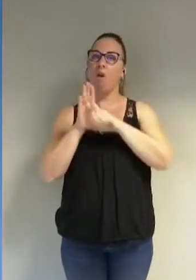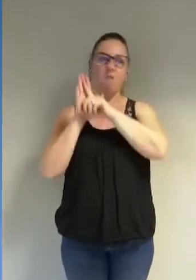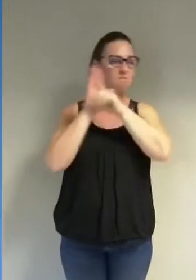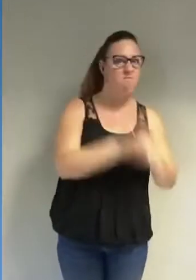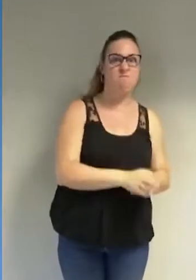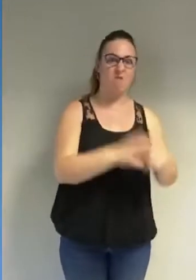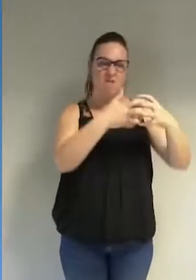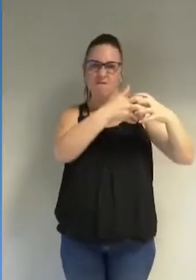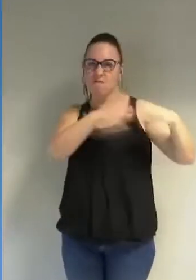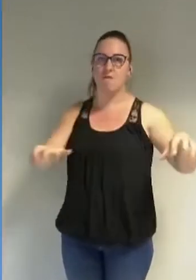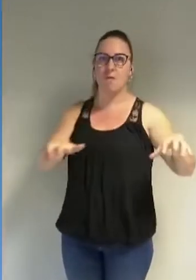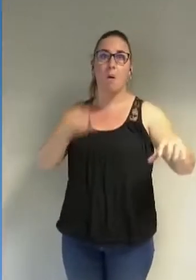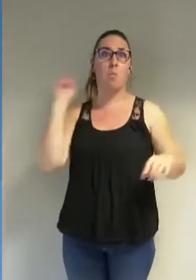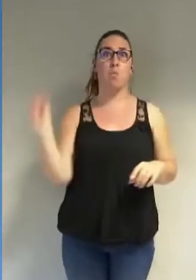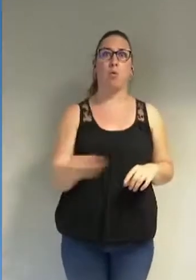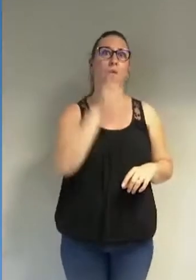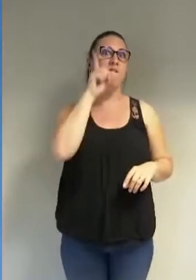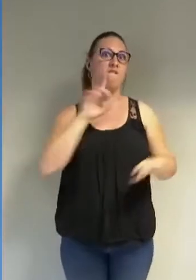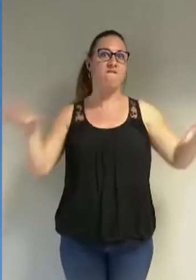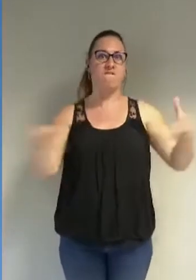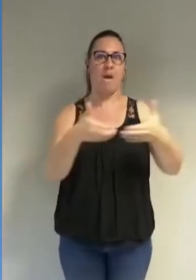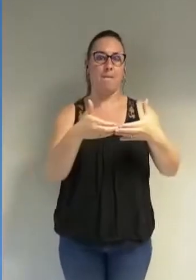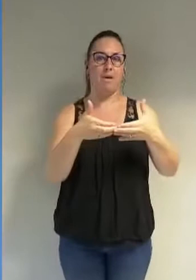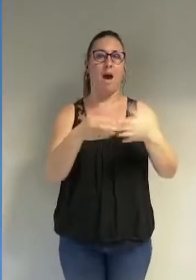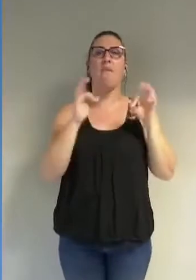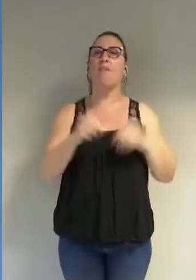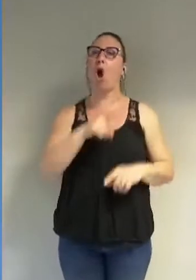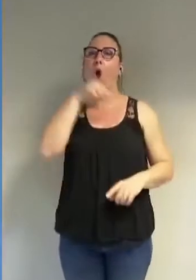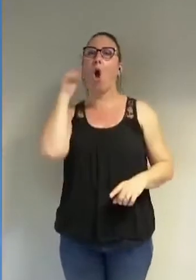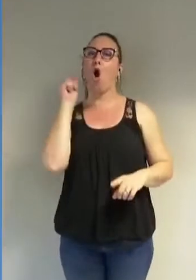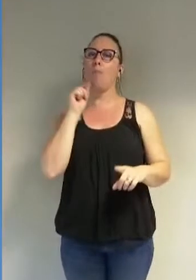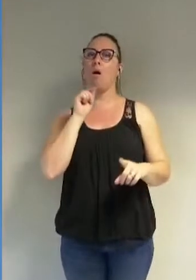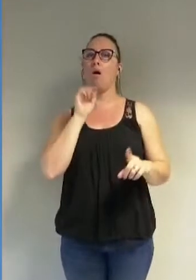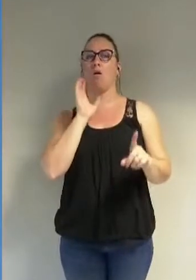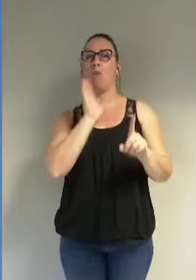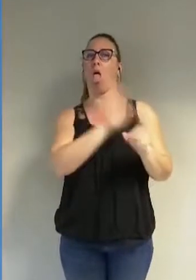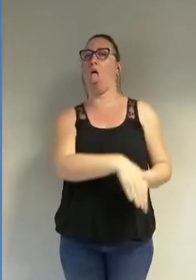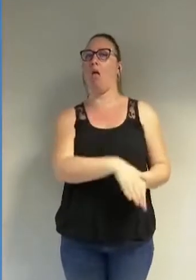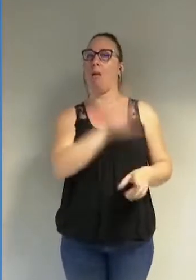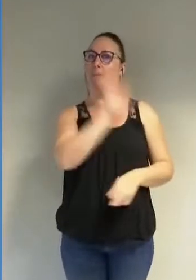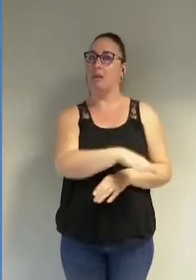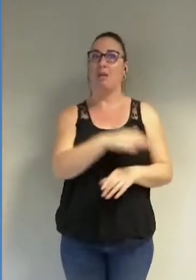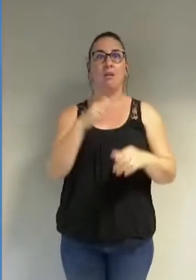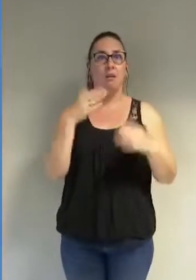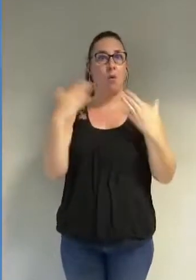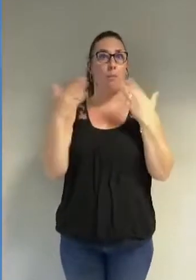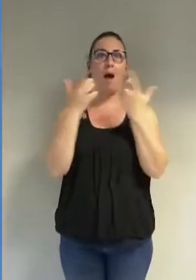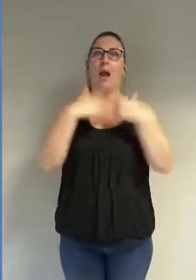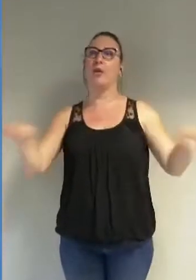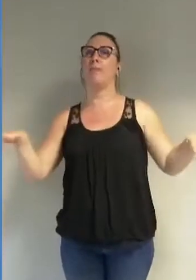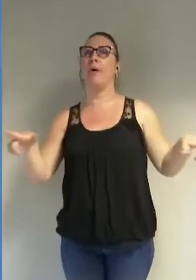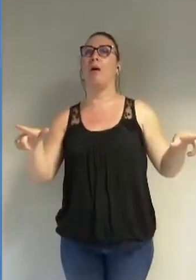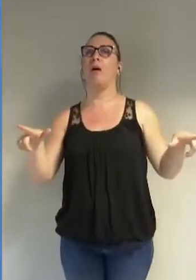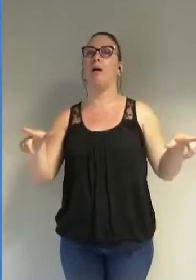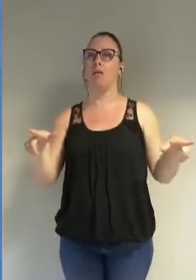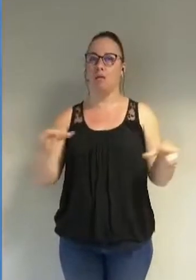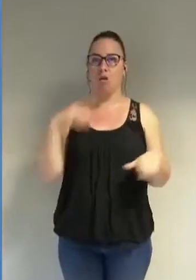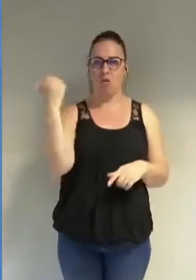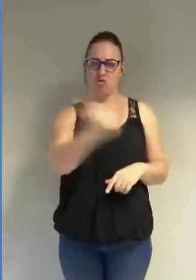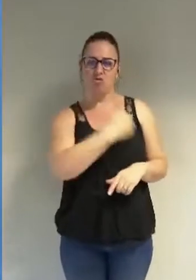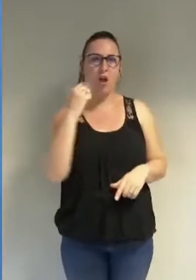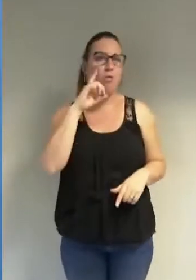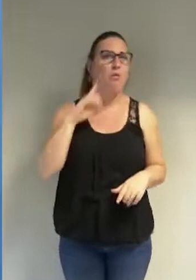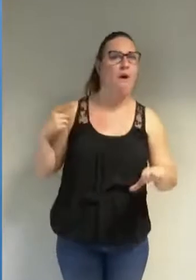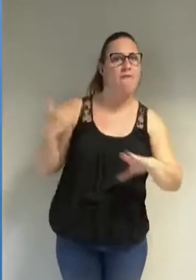'associer toutes les femmes en confondant le sexisme dans la liberté de toutes celles qui auraient eu des difficultés